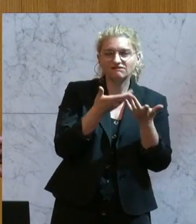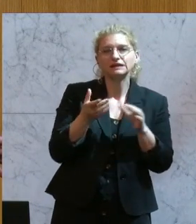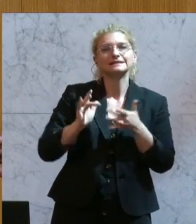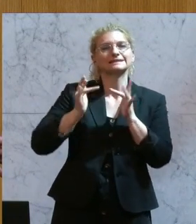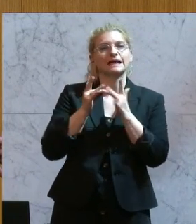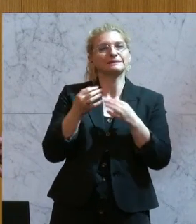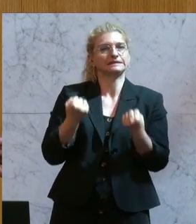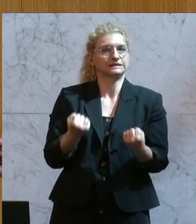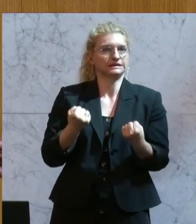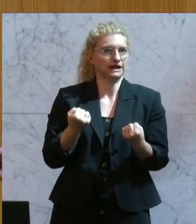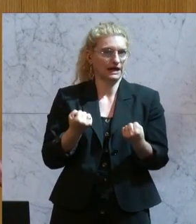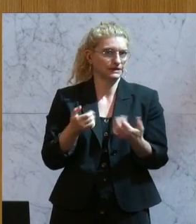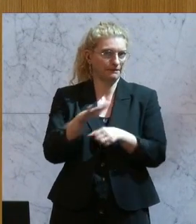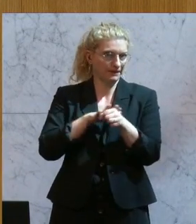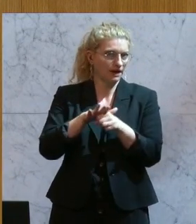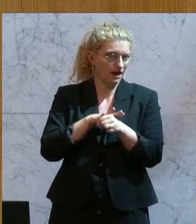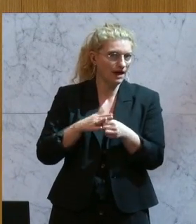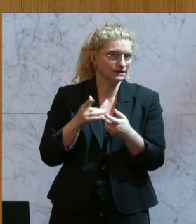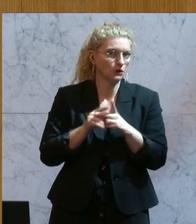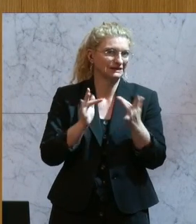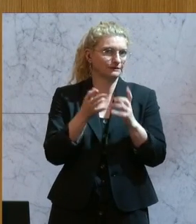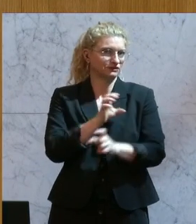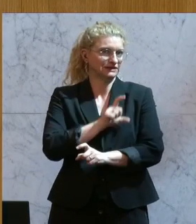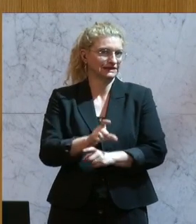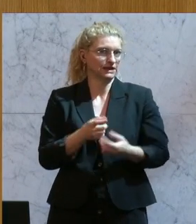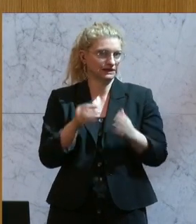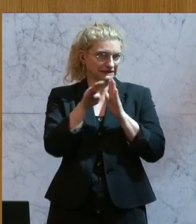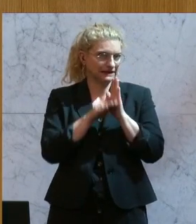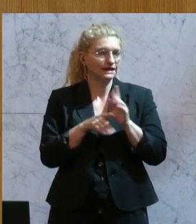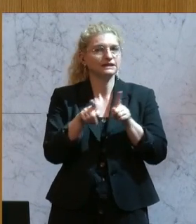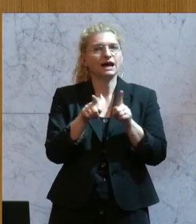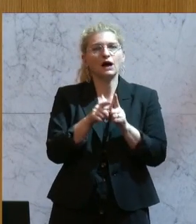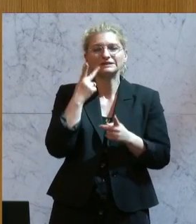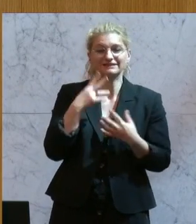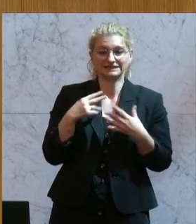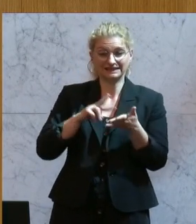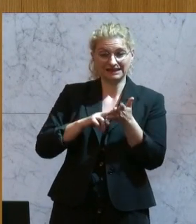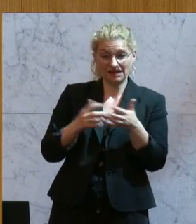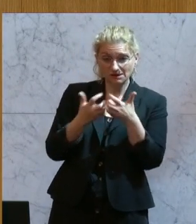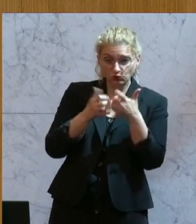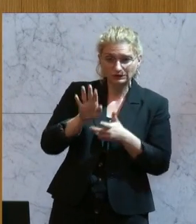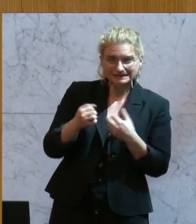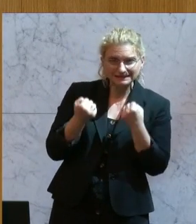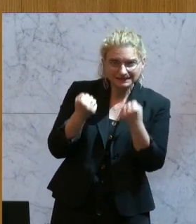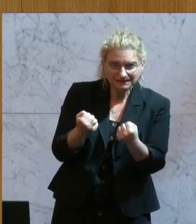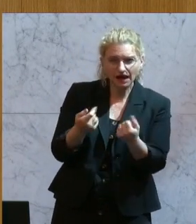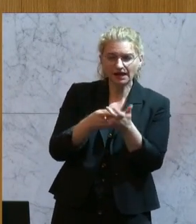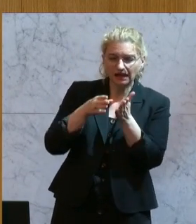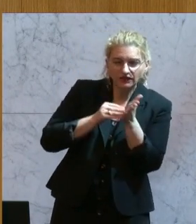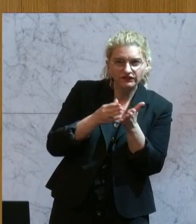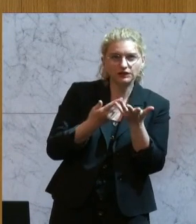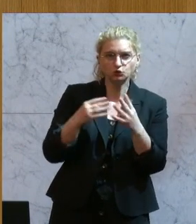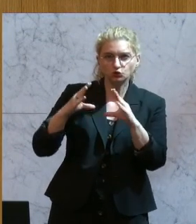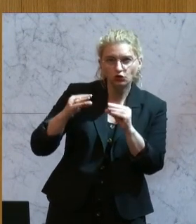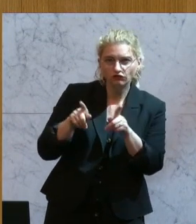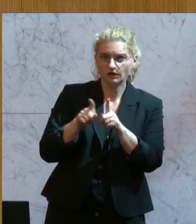-Bereich, also das Cyber Resilience Act, wo es auch darum geht, die Sicherheit von digitalen Produkten, Anwendungen, Software